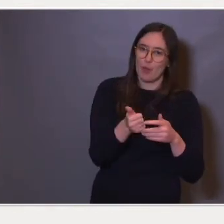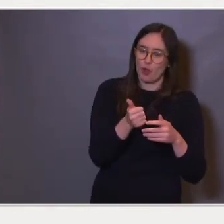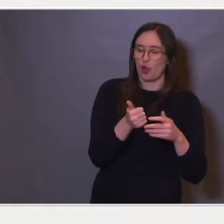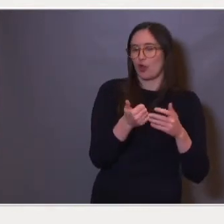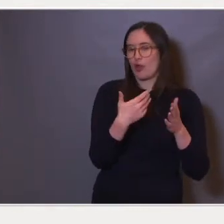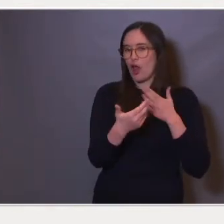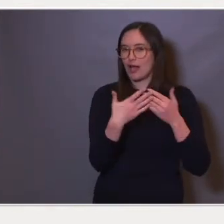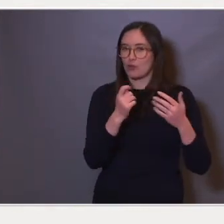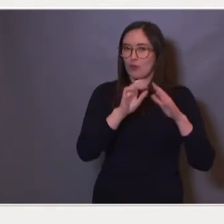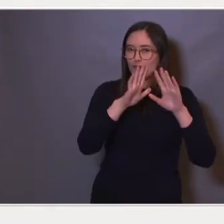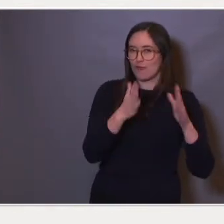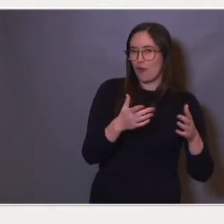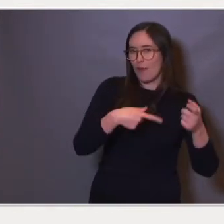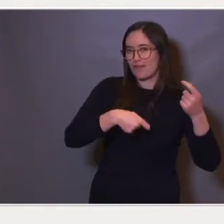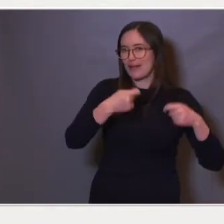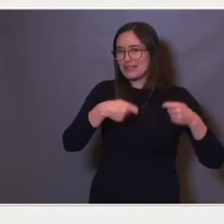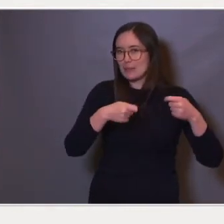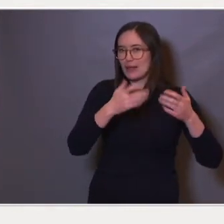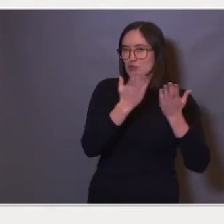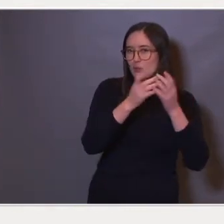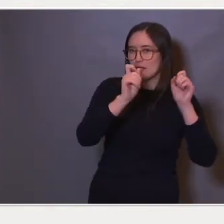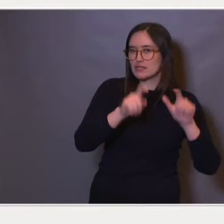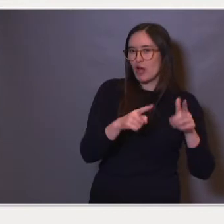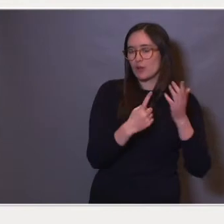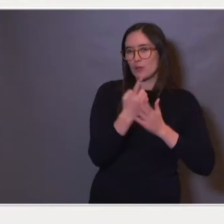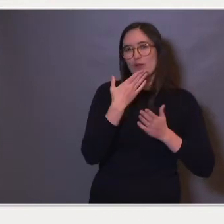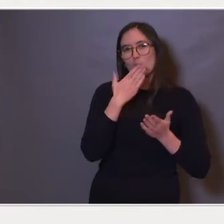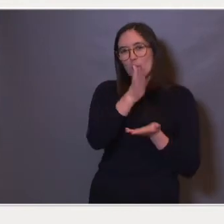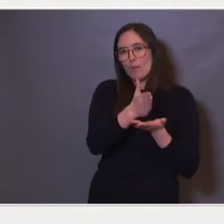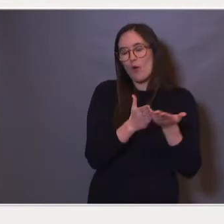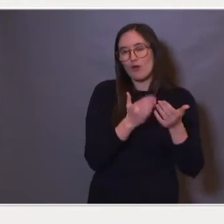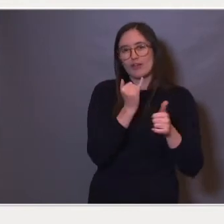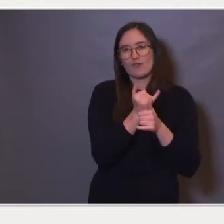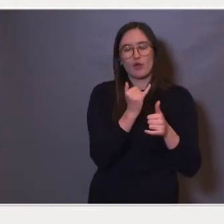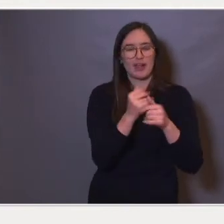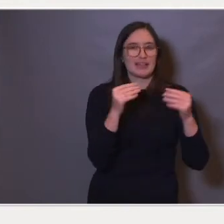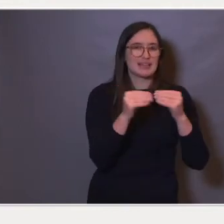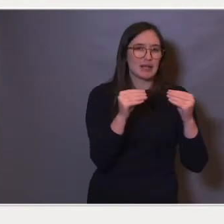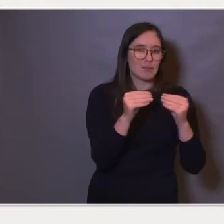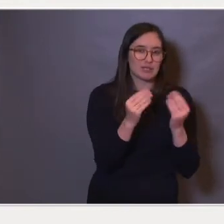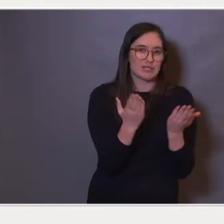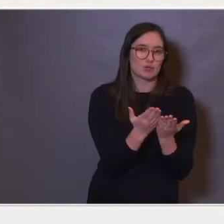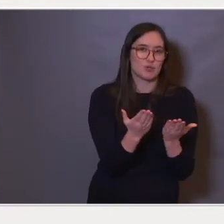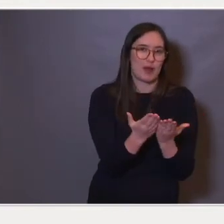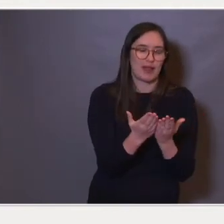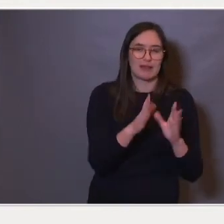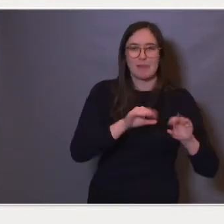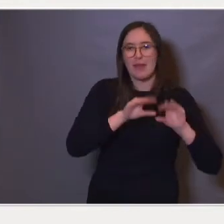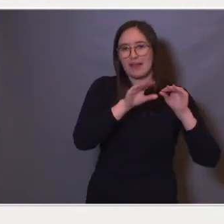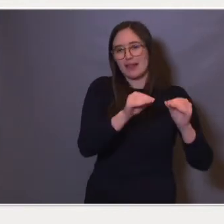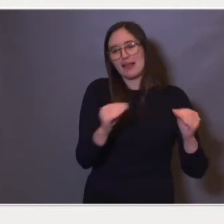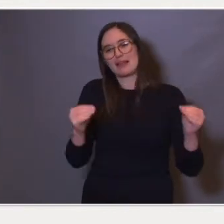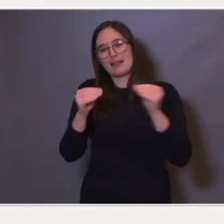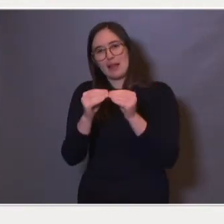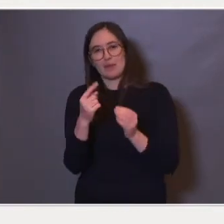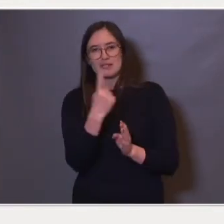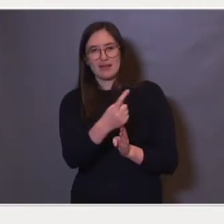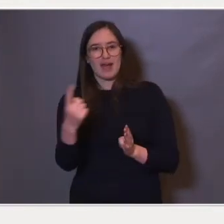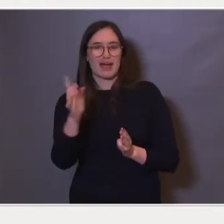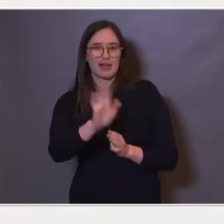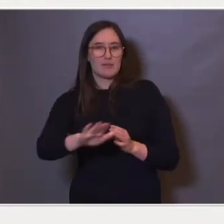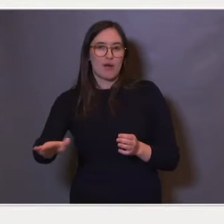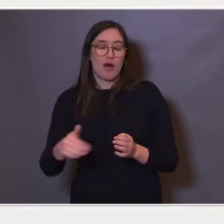skolestart, at det er en god måte, eller kan være en god måte, å tilpasse skolen bedre til det enkelte barnet på.